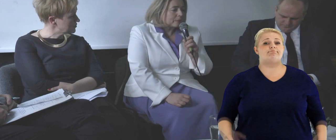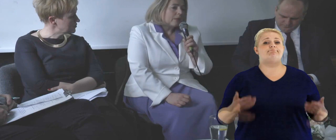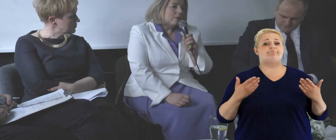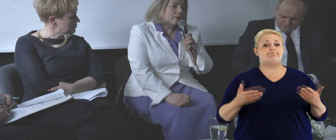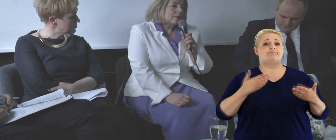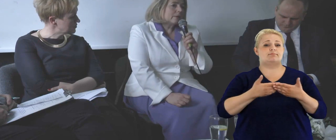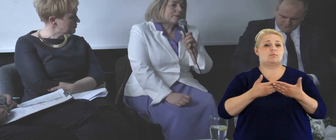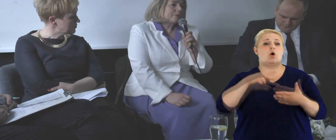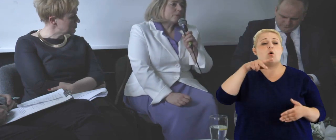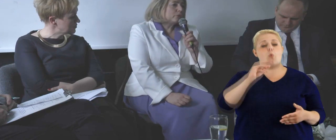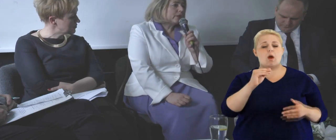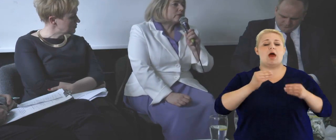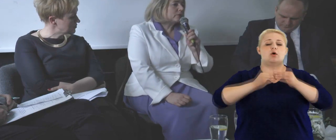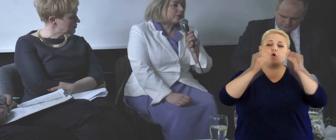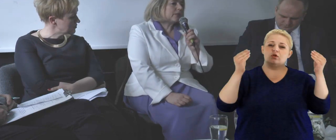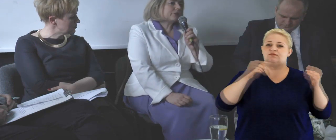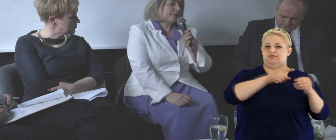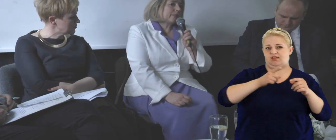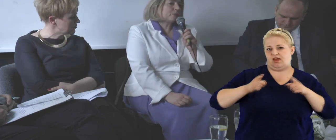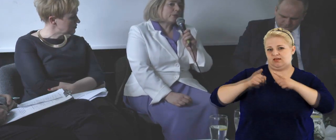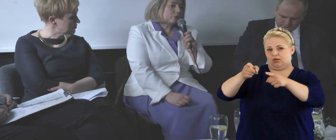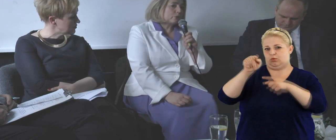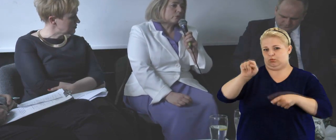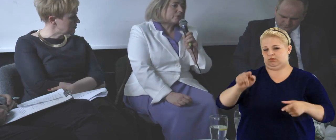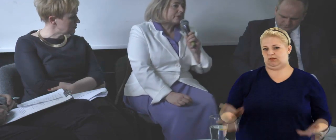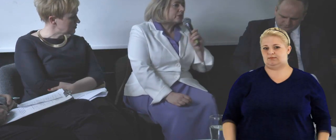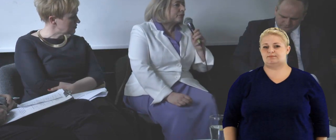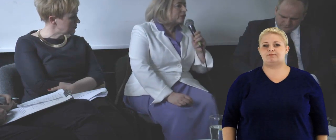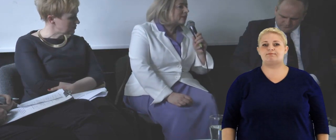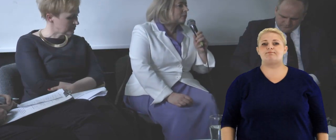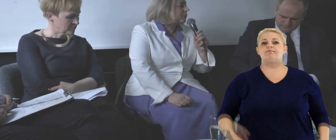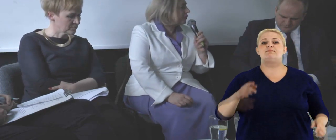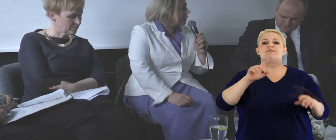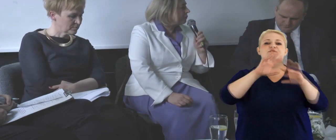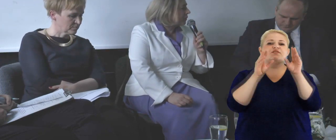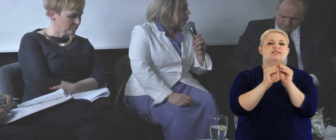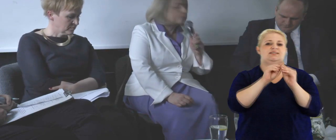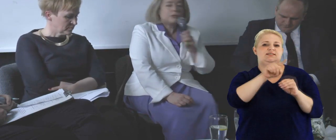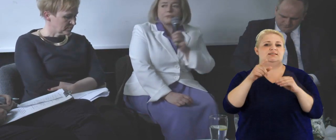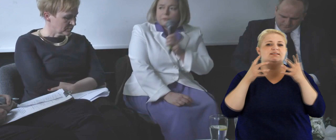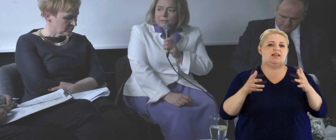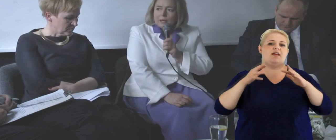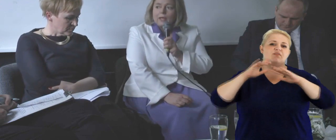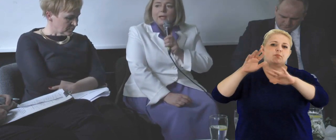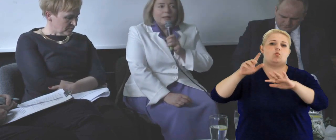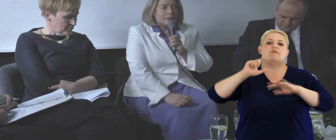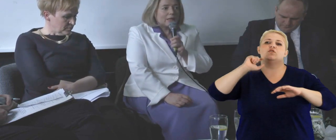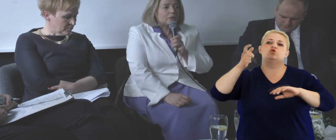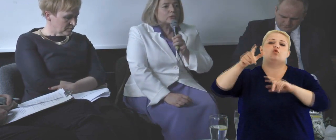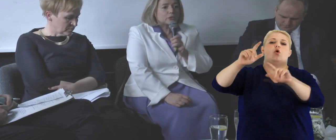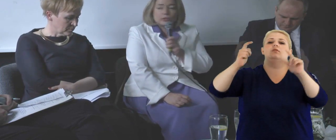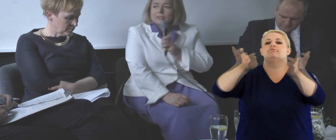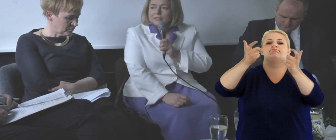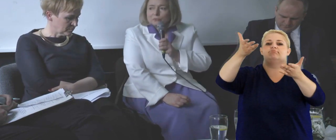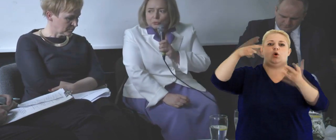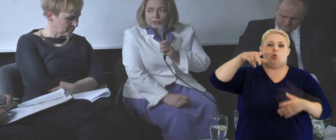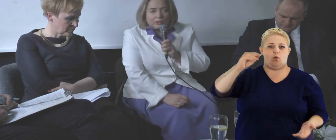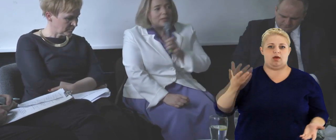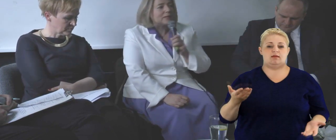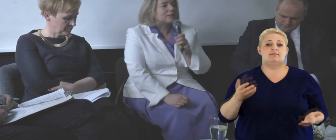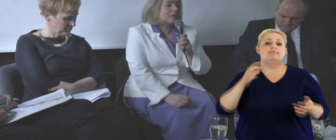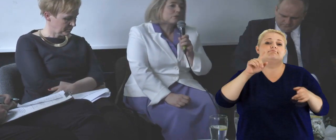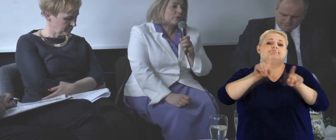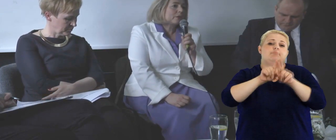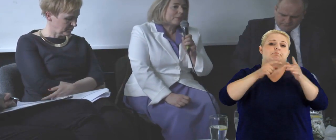A zatem, Unia rozwija się w takim kierunku, że właściwie wszyscy by chcieli mieć wpływ na, na to, co się dzieje w